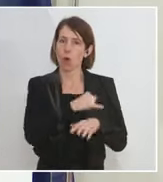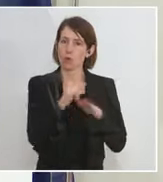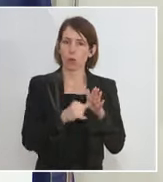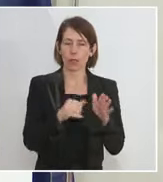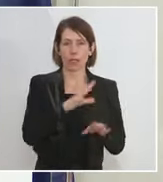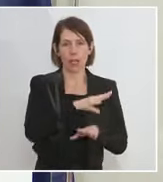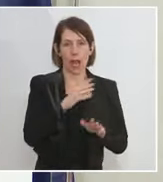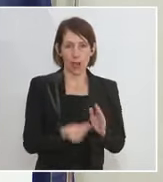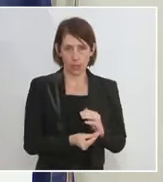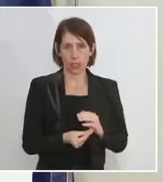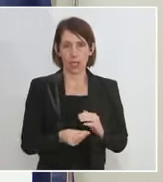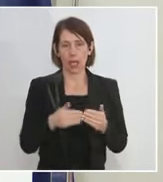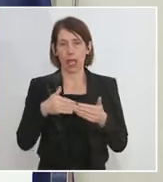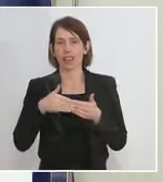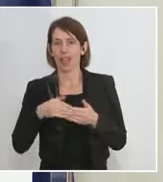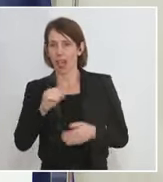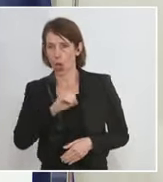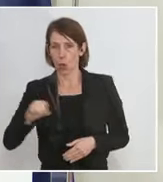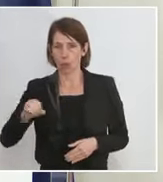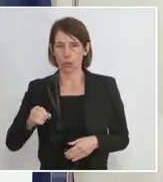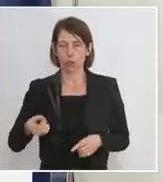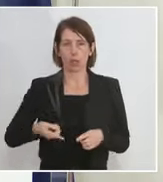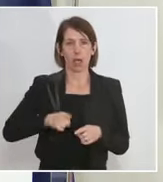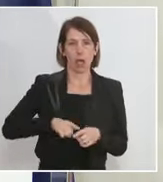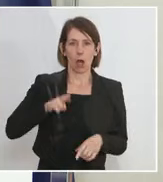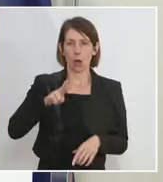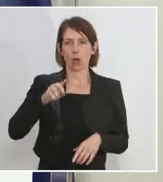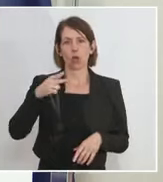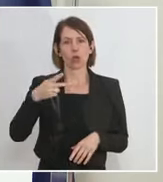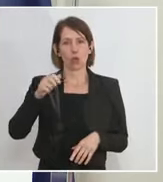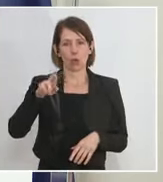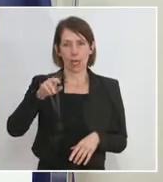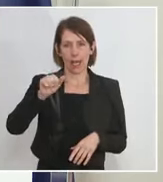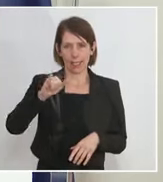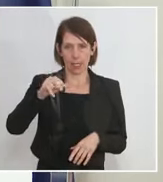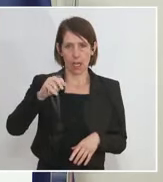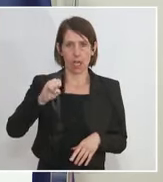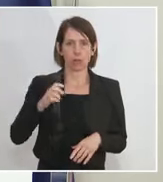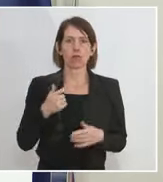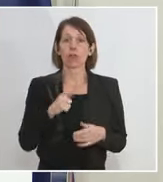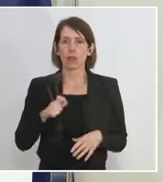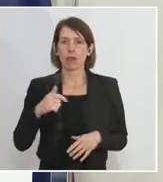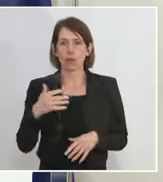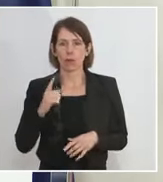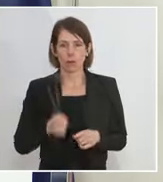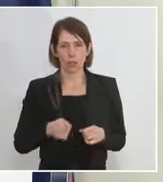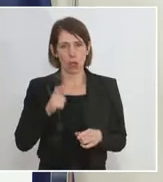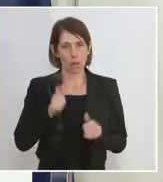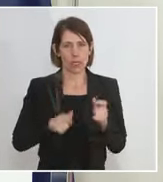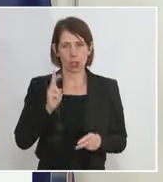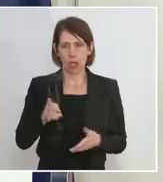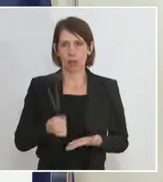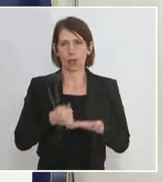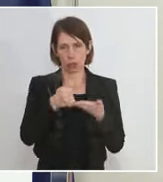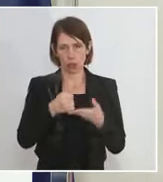Nahen Osten, aber auch der Ukraine. Wir können hier insgesamt 250.000 Menschen unterstützen, ganz besonders